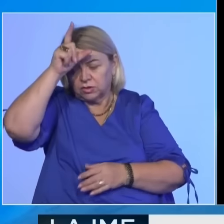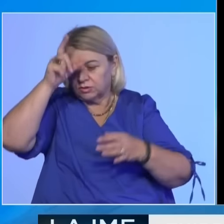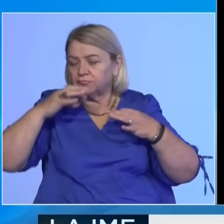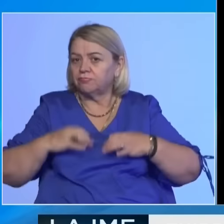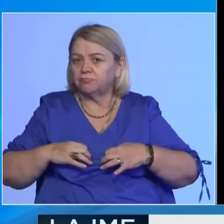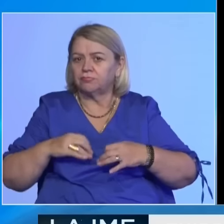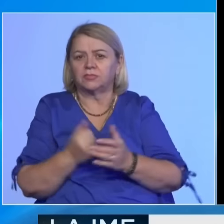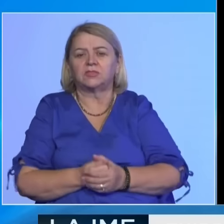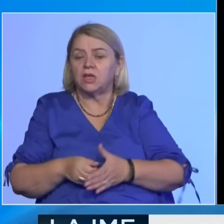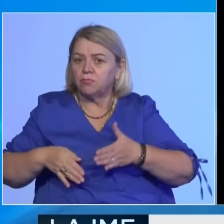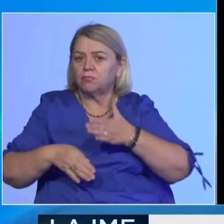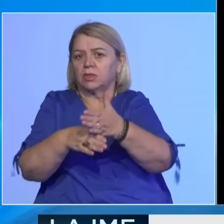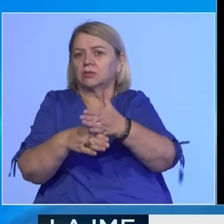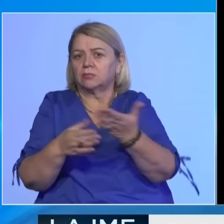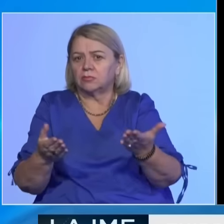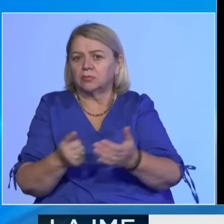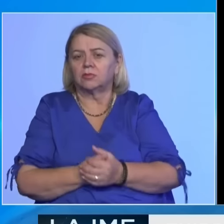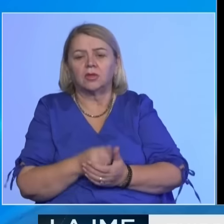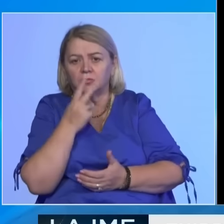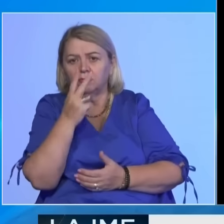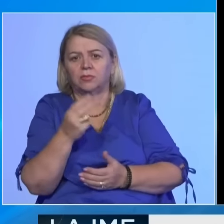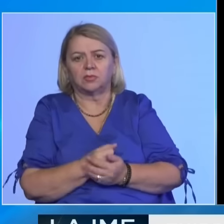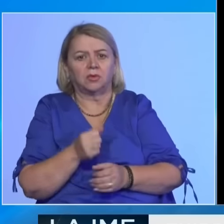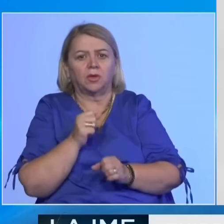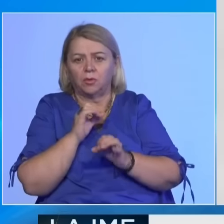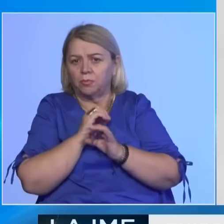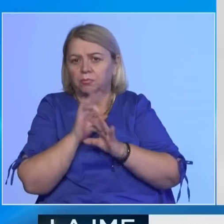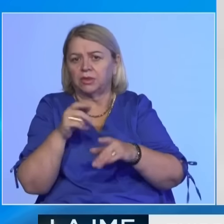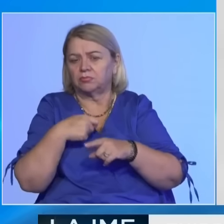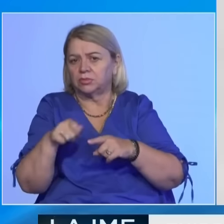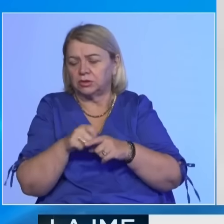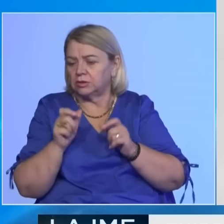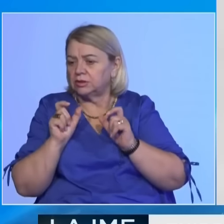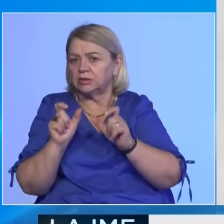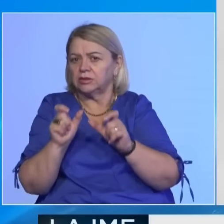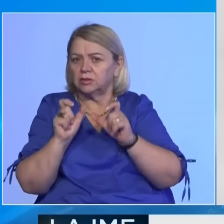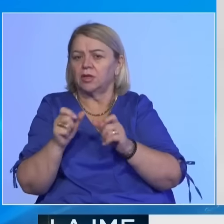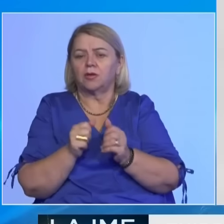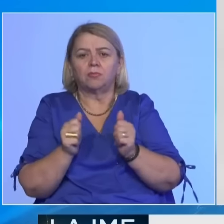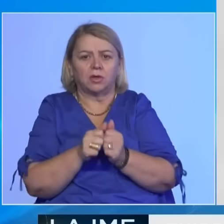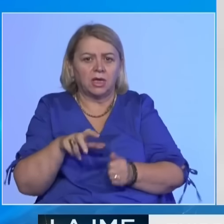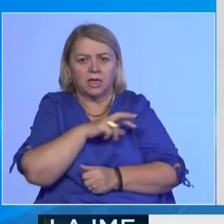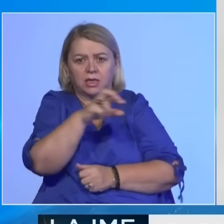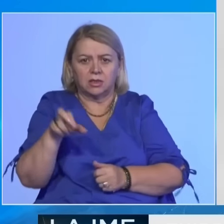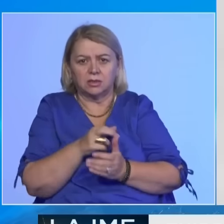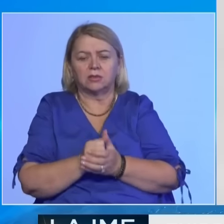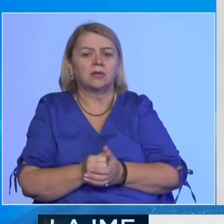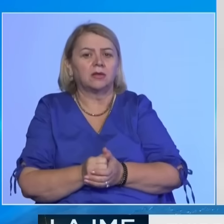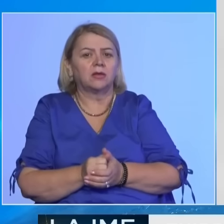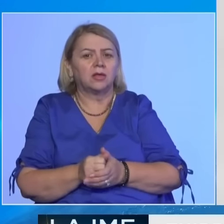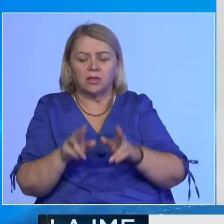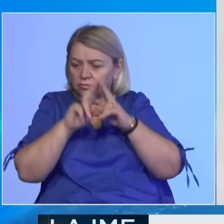përshkallzim racist, duke parë dhe duke mëzbër asgjë. Ne i bëmthirje e bëjes dhe Shëbaz që të kundërshtojnë me